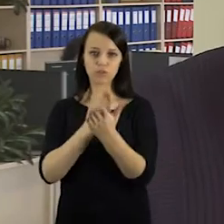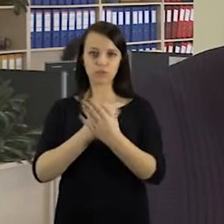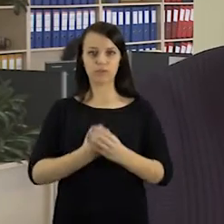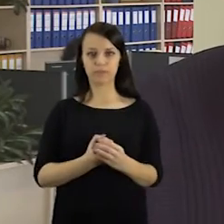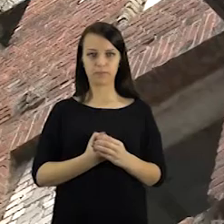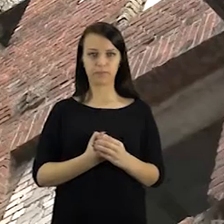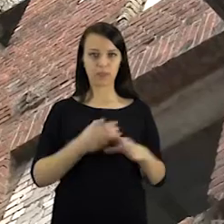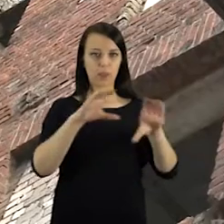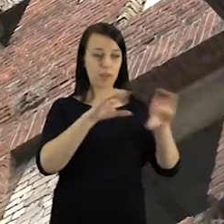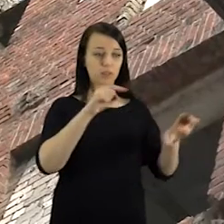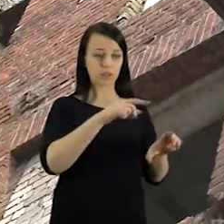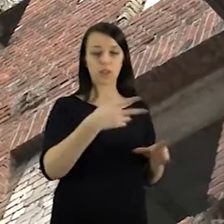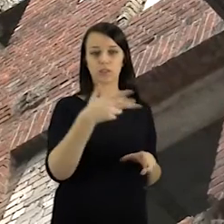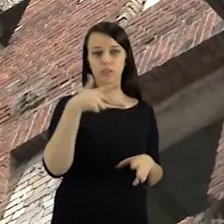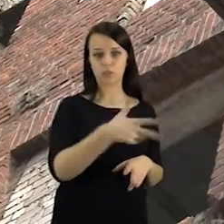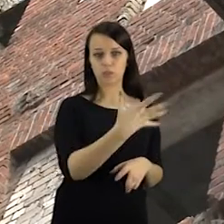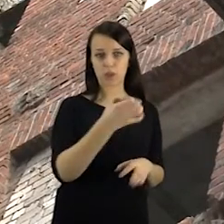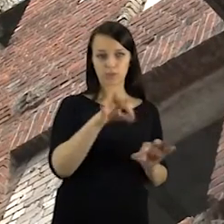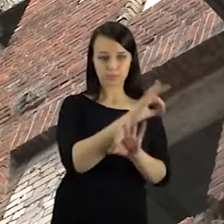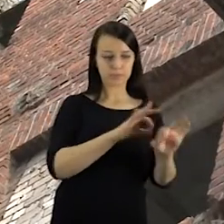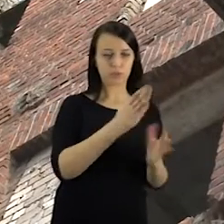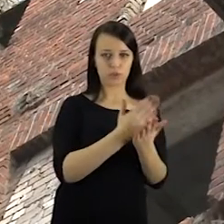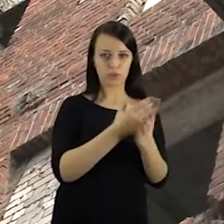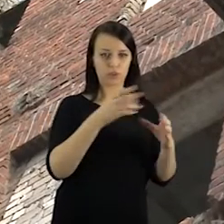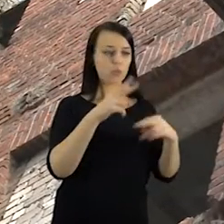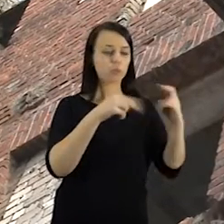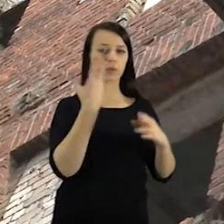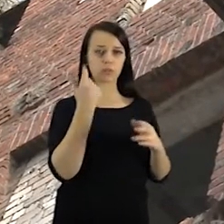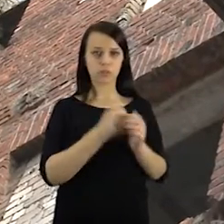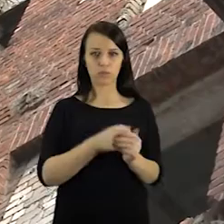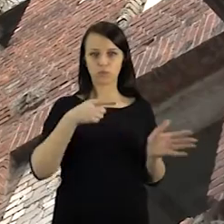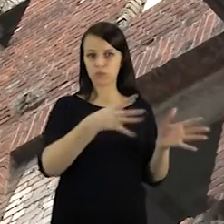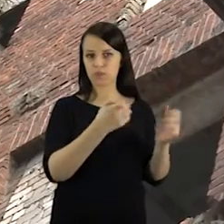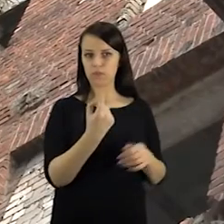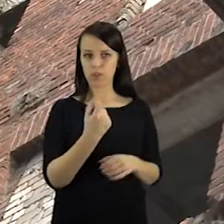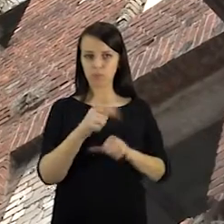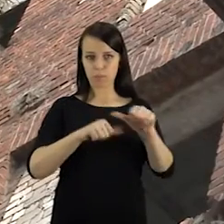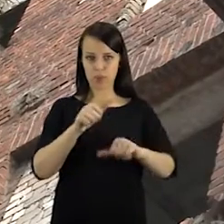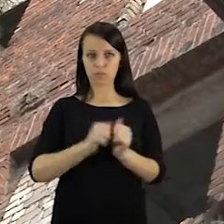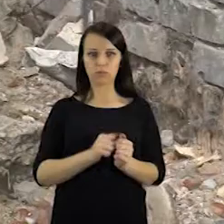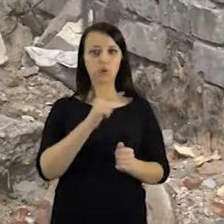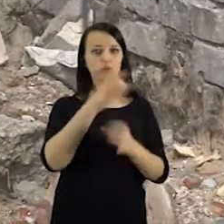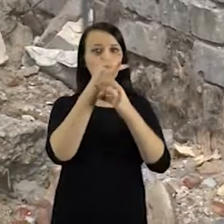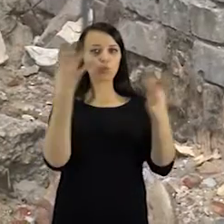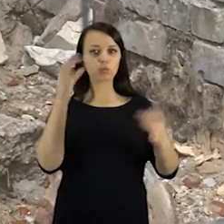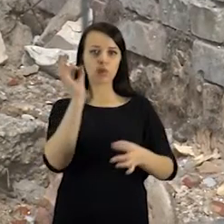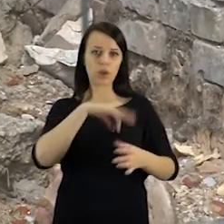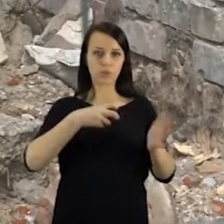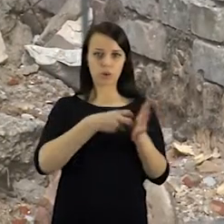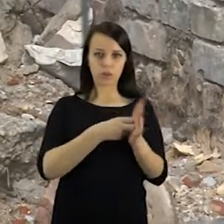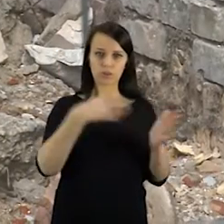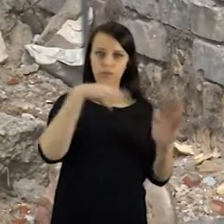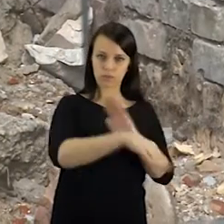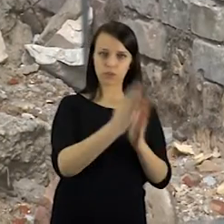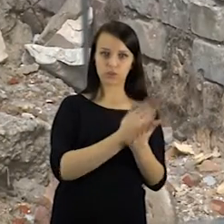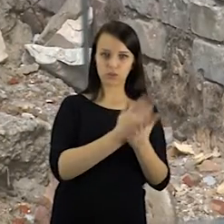pribota. Pus ketvirto tūkstančio kvadratinių metrų ploto pastatas pastatytas 1911 metais ir yra įtrauktas į